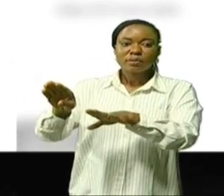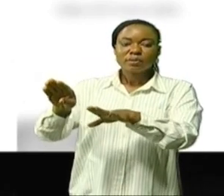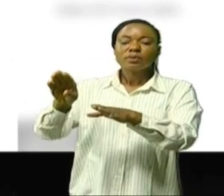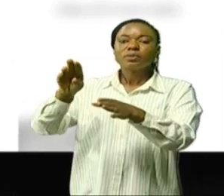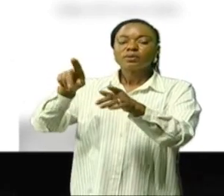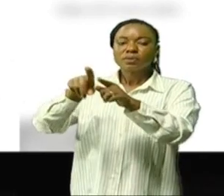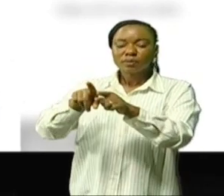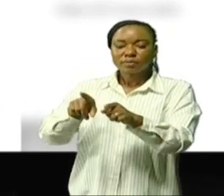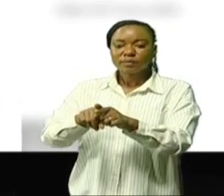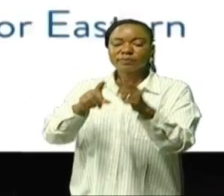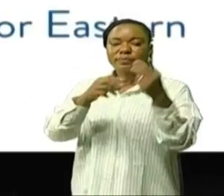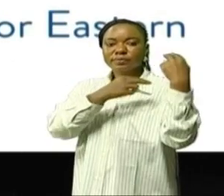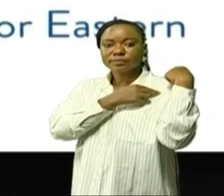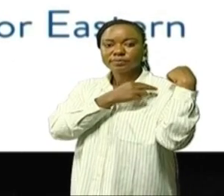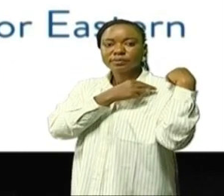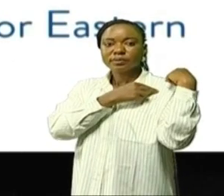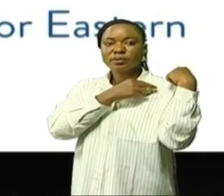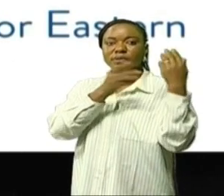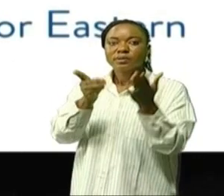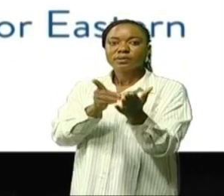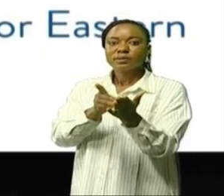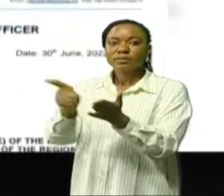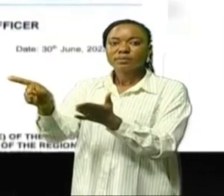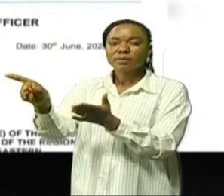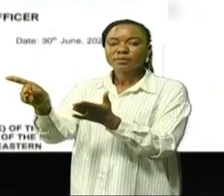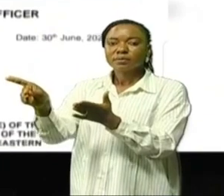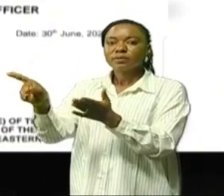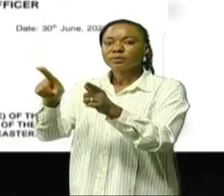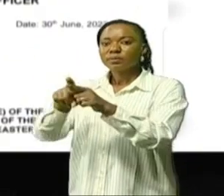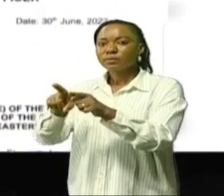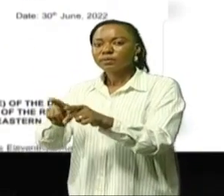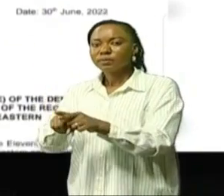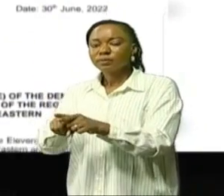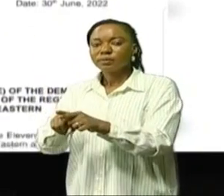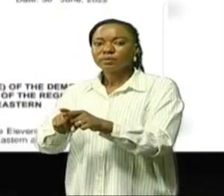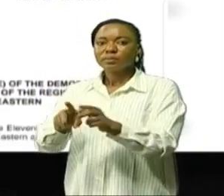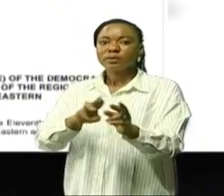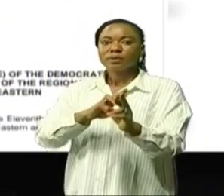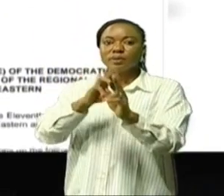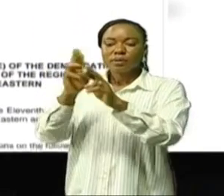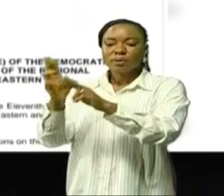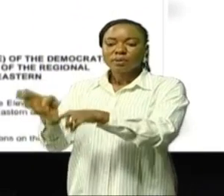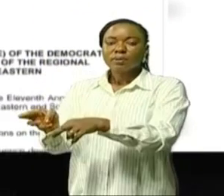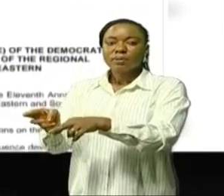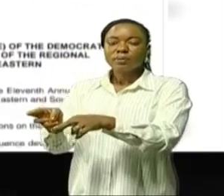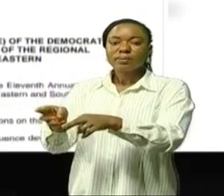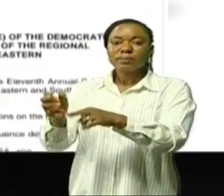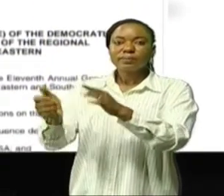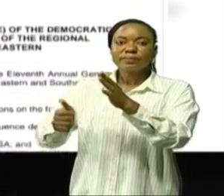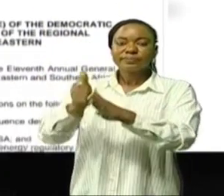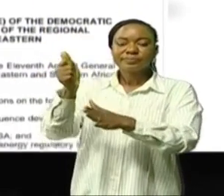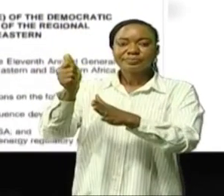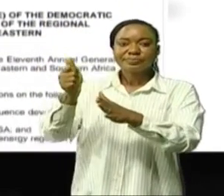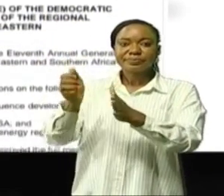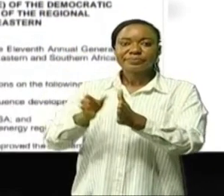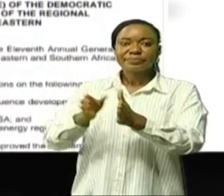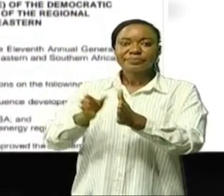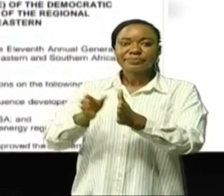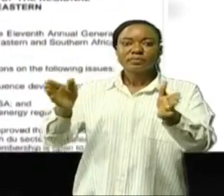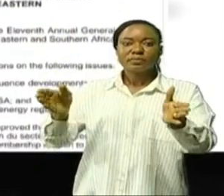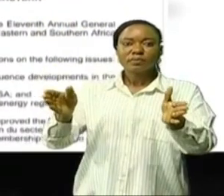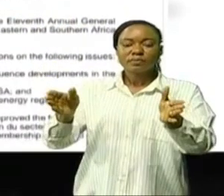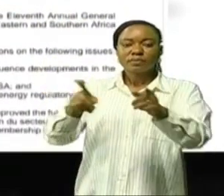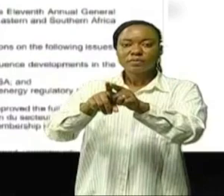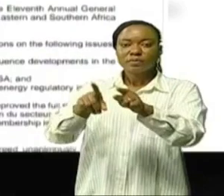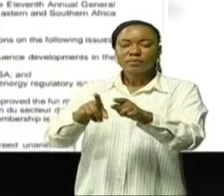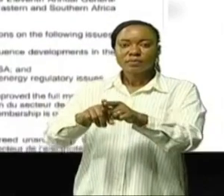chef de la direction de la RA-RSA lui transmet le rapport de la 11e assemblée générale tenue par